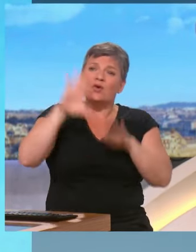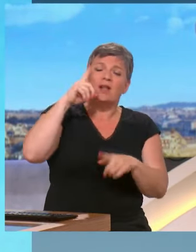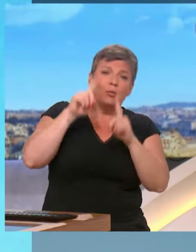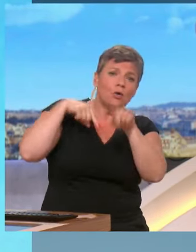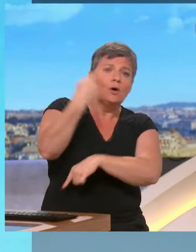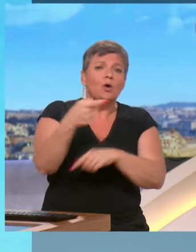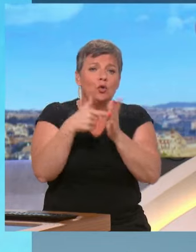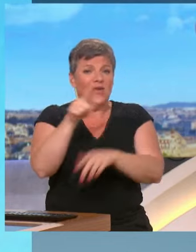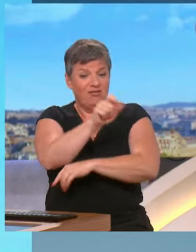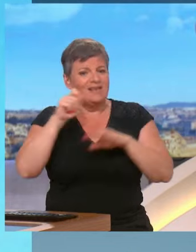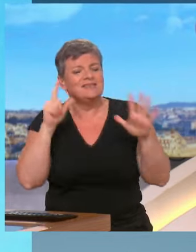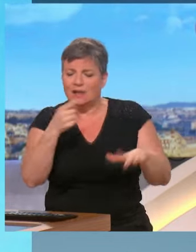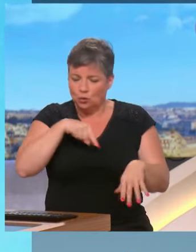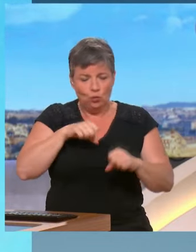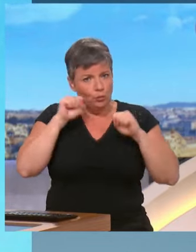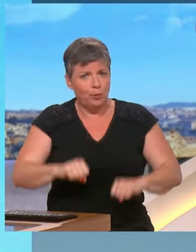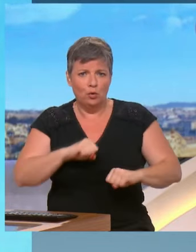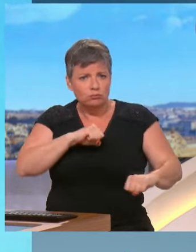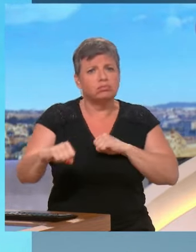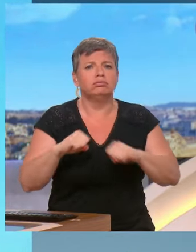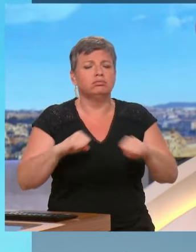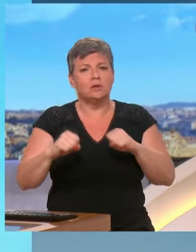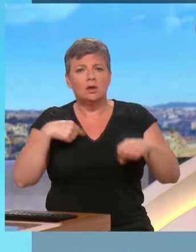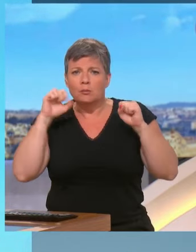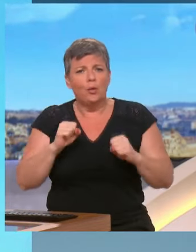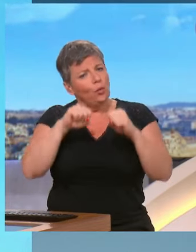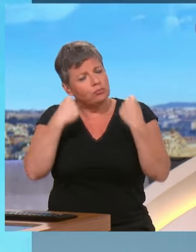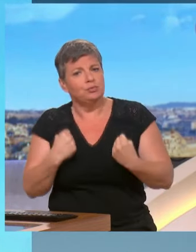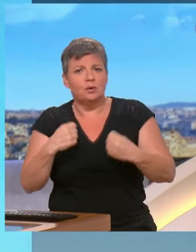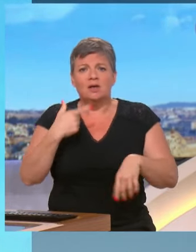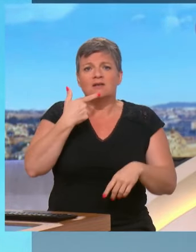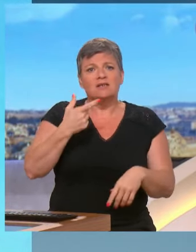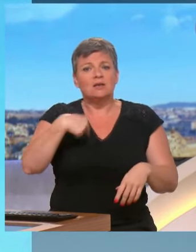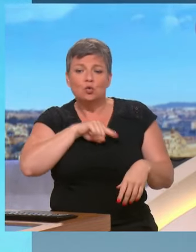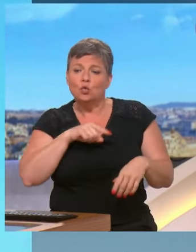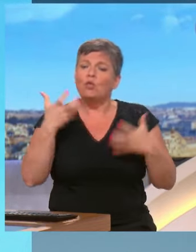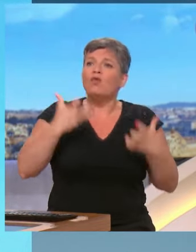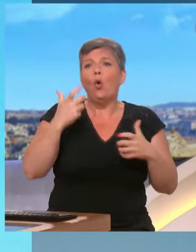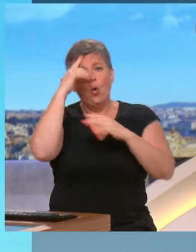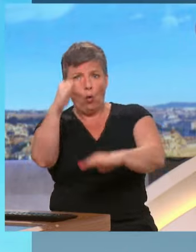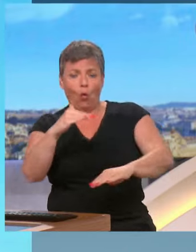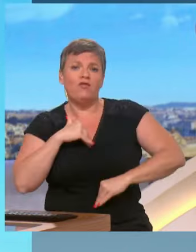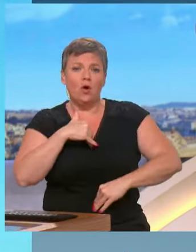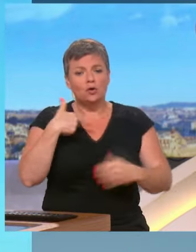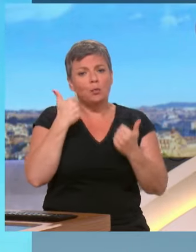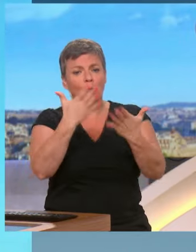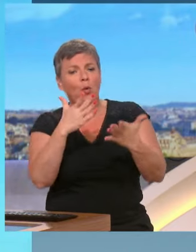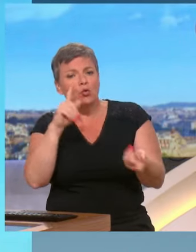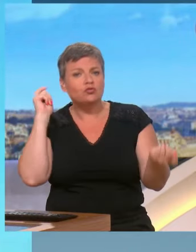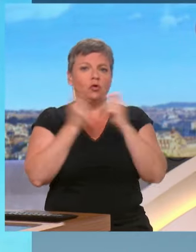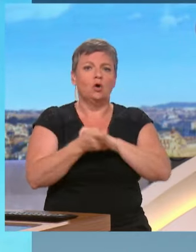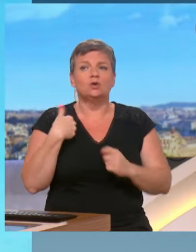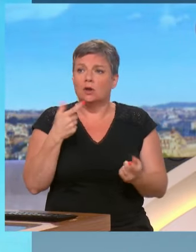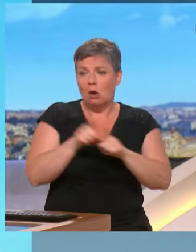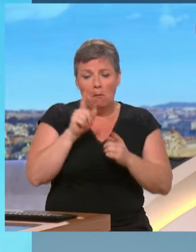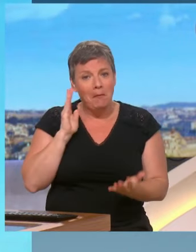européenne. Le président de la République a plus de compétences sur la scène européenne que les députés européens, donc si on veut être crédibles à créer cette alternative, ce vent d'espoir